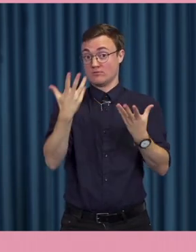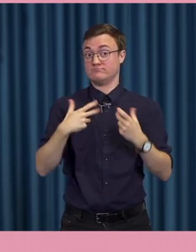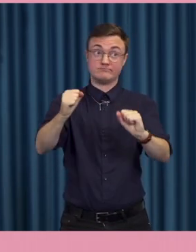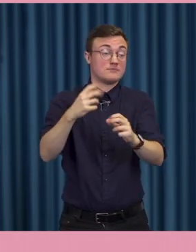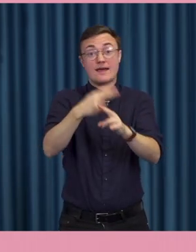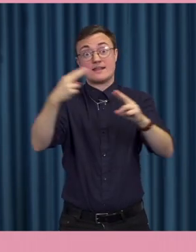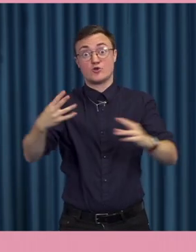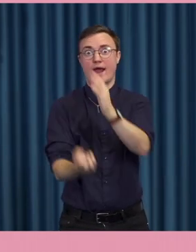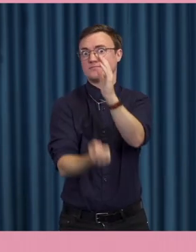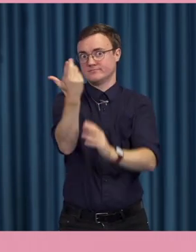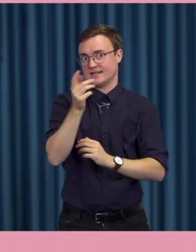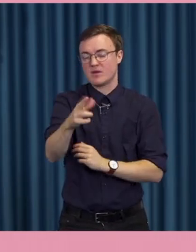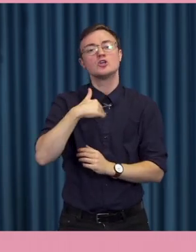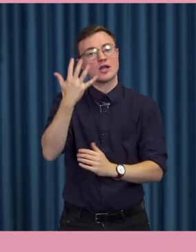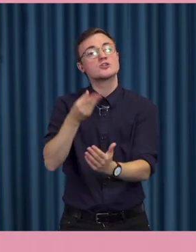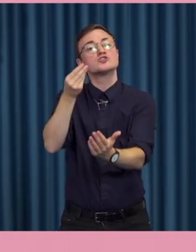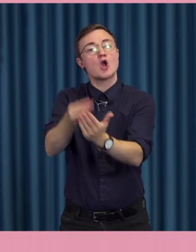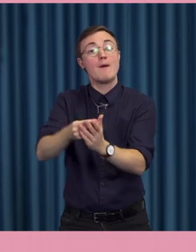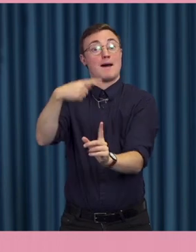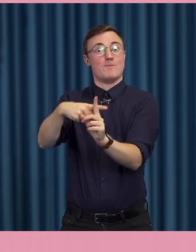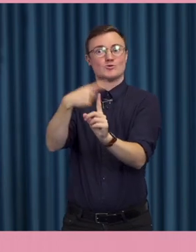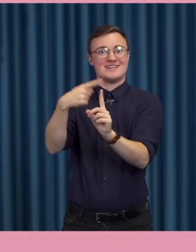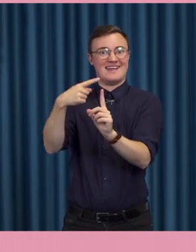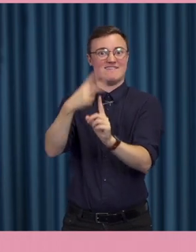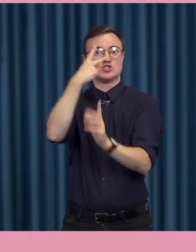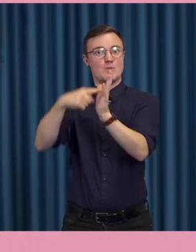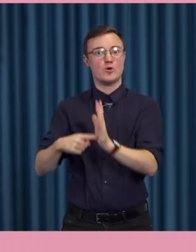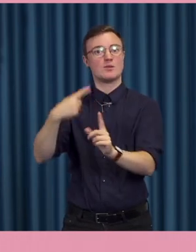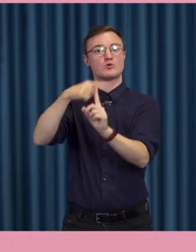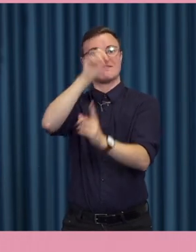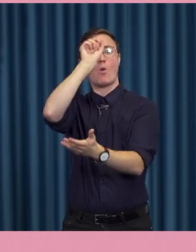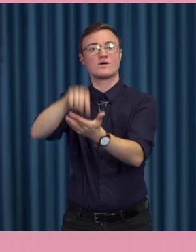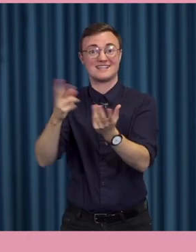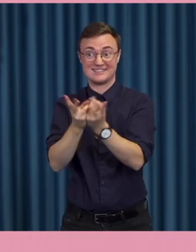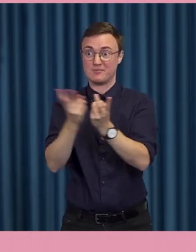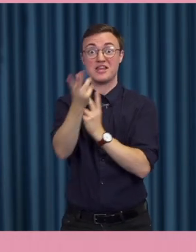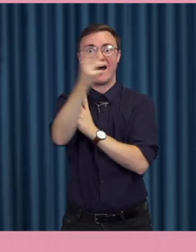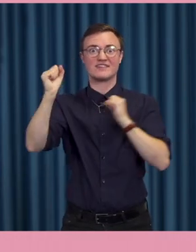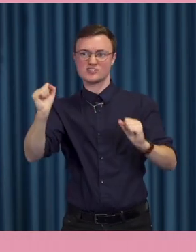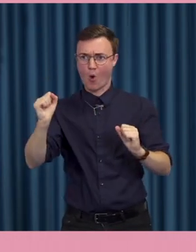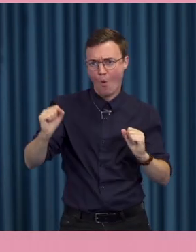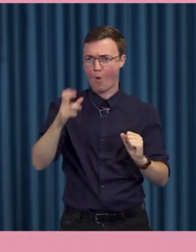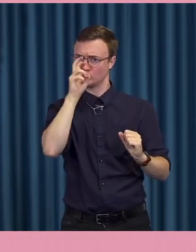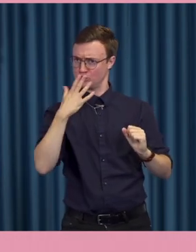restaurang. Då kan jag köpa positiva omdömen så du också ska gilla mig. Och det kanske är lite falskt eller?